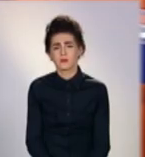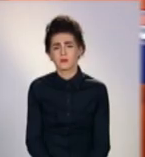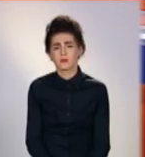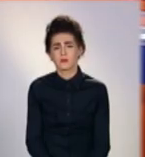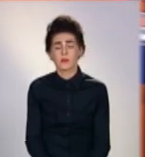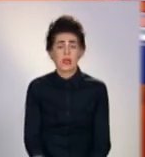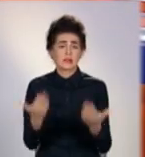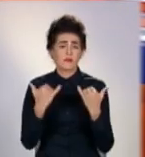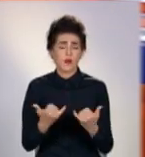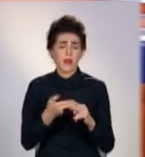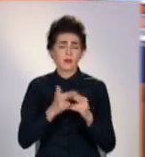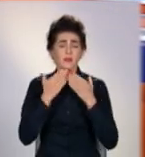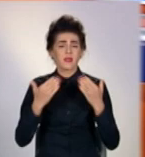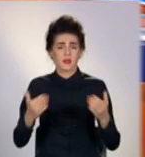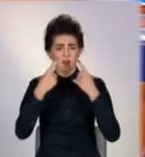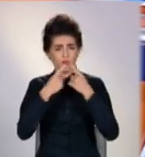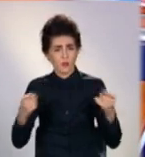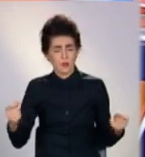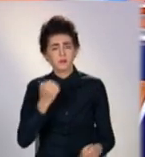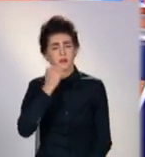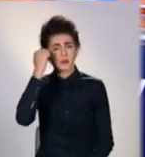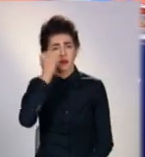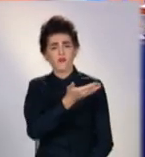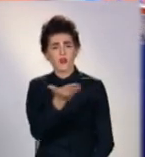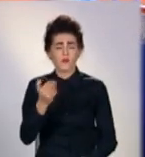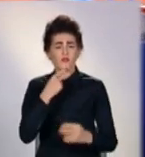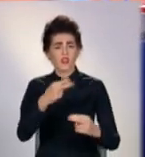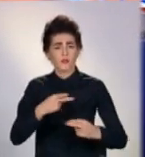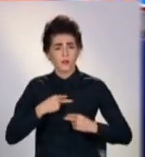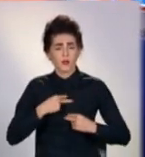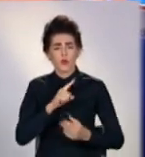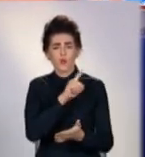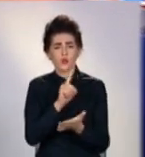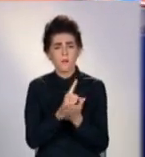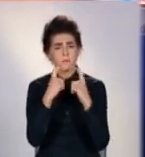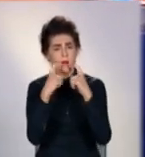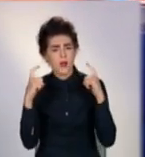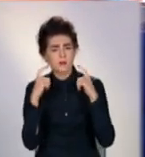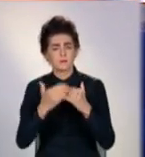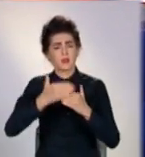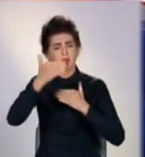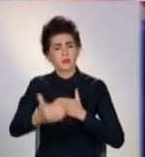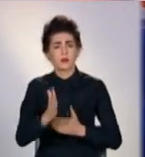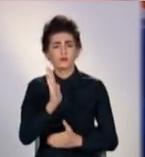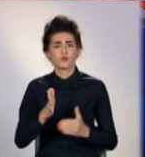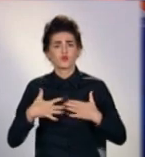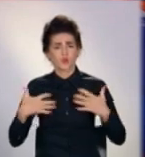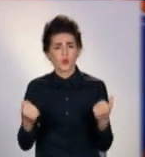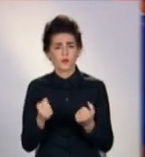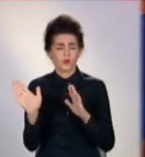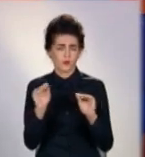На сьогодні це остання інформація. Дякуємо за увагу. Носить маску, дотримуйтесь дистанції. Будьте здорові.